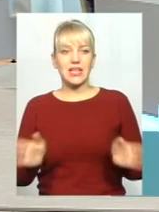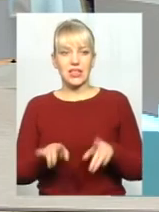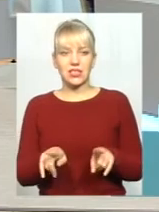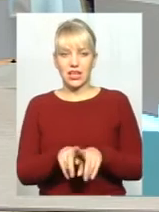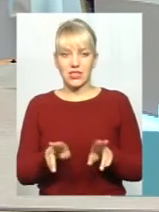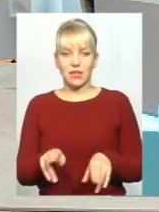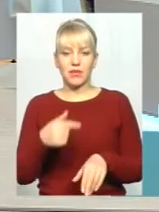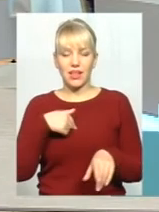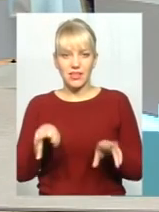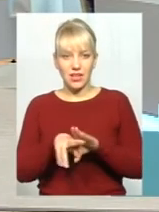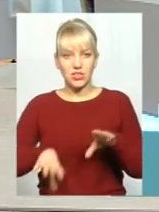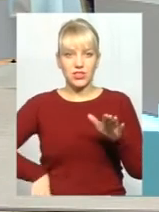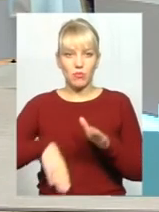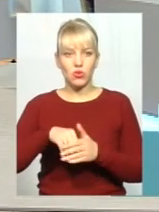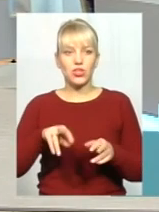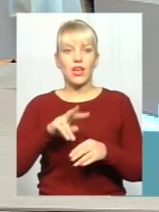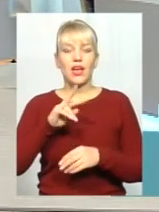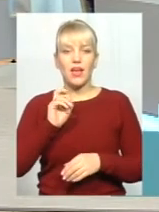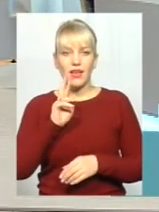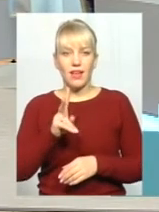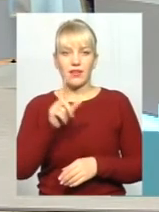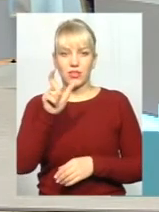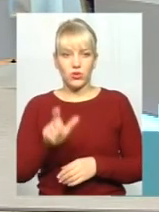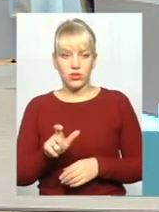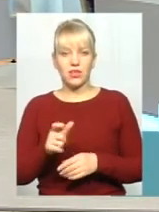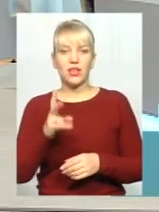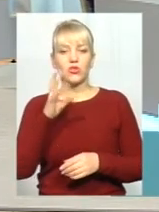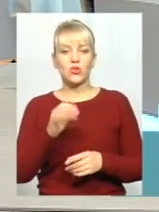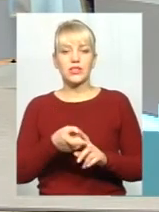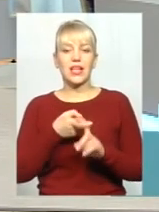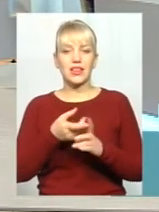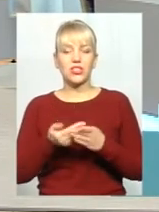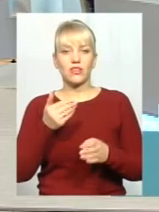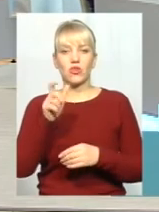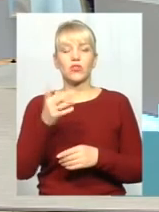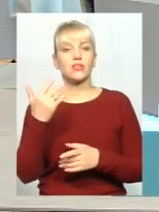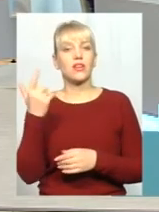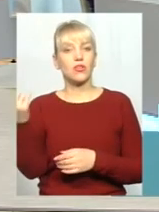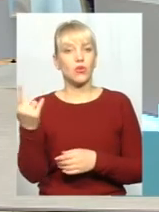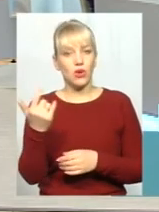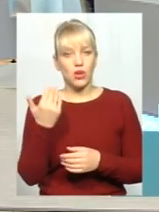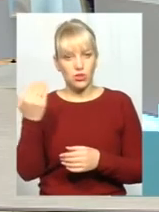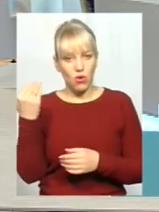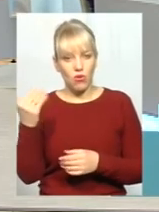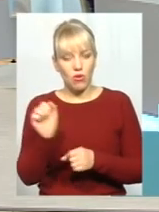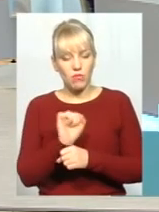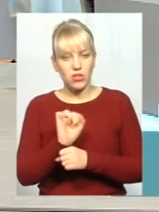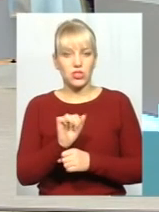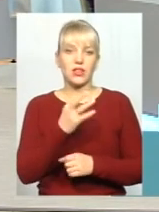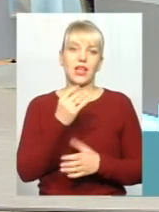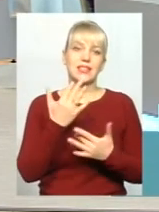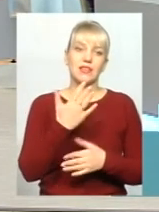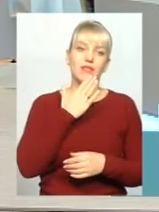точно стільки заплачую, як і та людина. Але залежить від її суми, скільки вартує його автомобіль, скільки мій. Ну, все по-чесному.